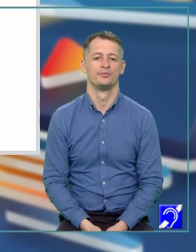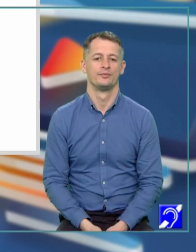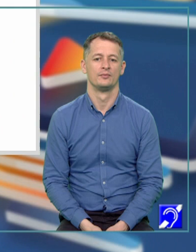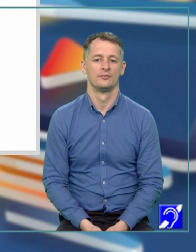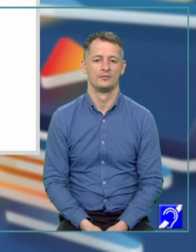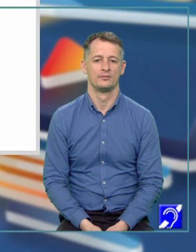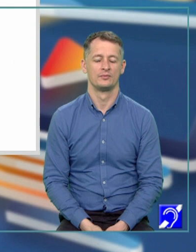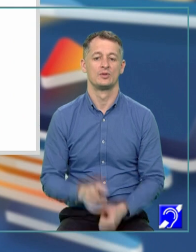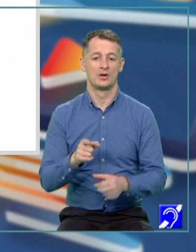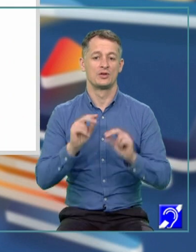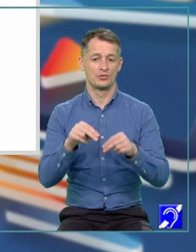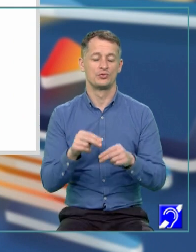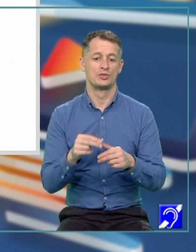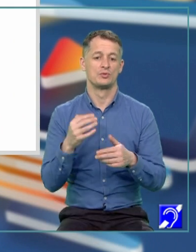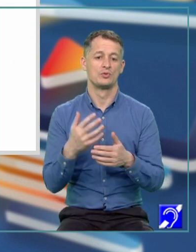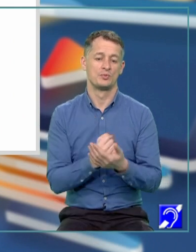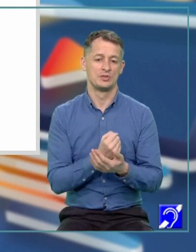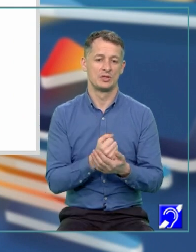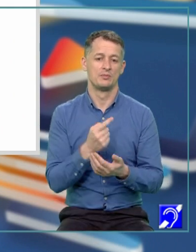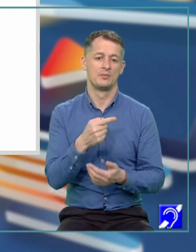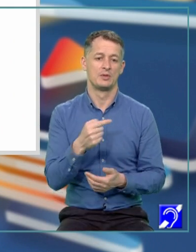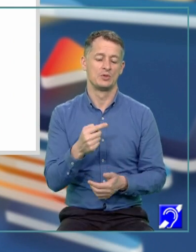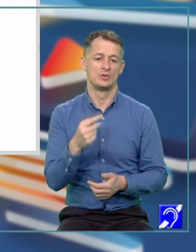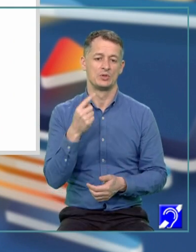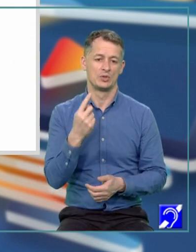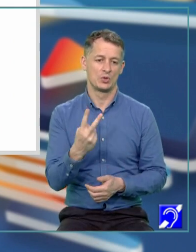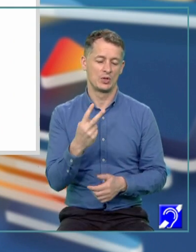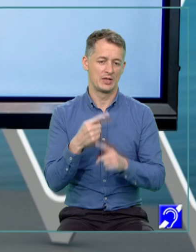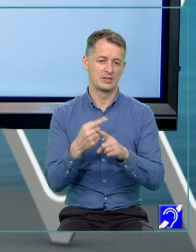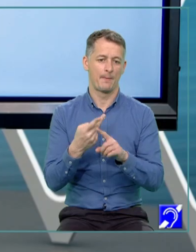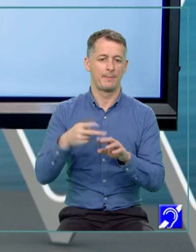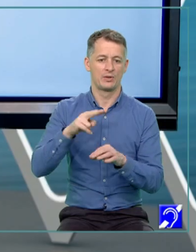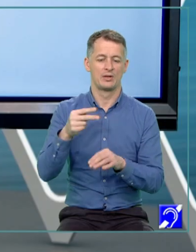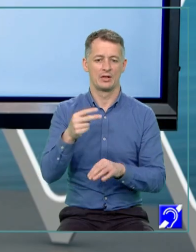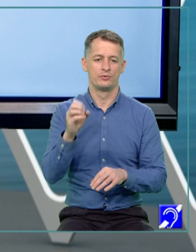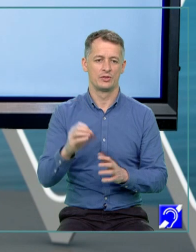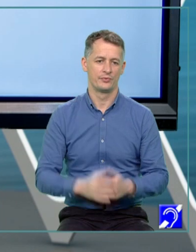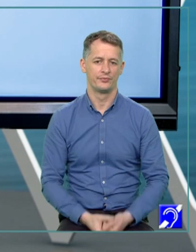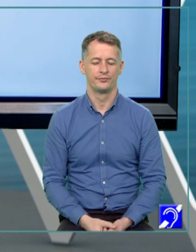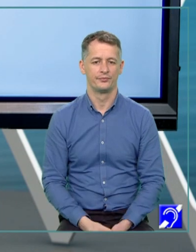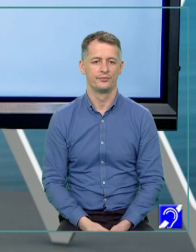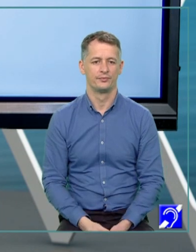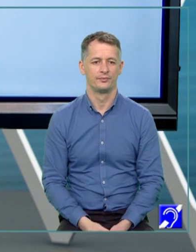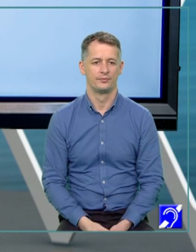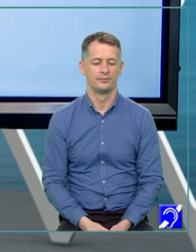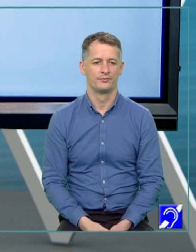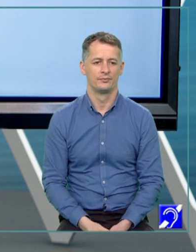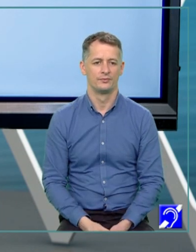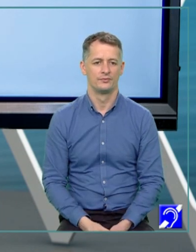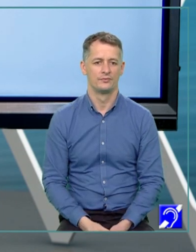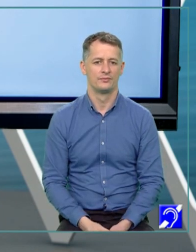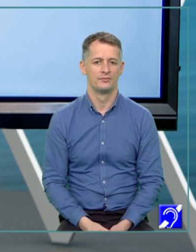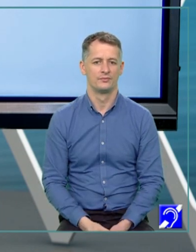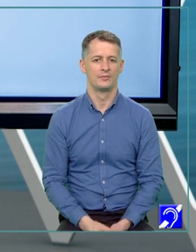Așadar, obținem minus 2X pătrat, este egal cu 0. Avem de rezolvat următoarele